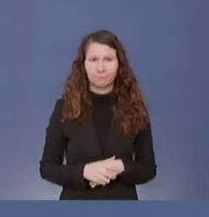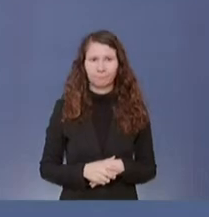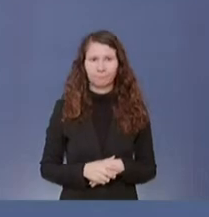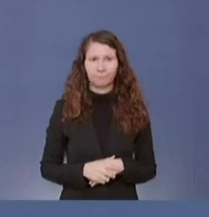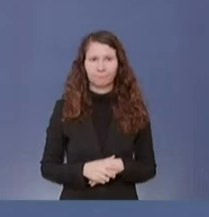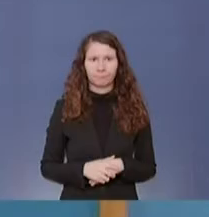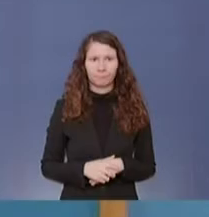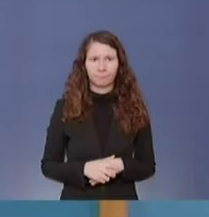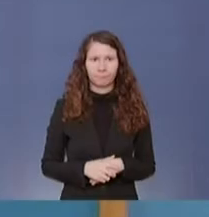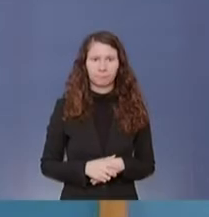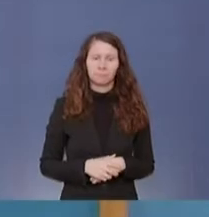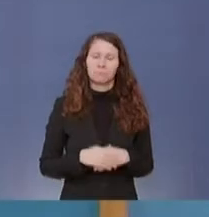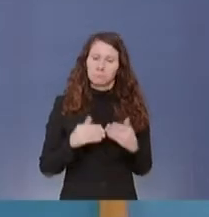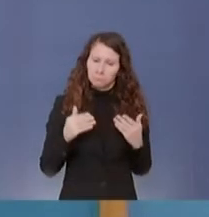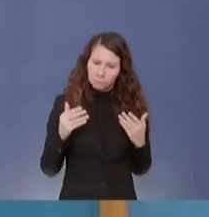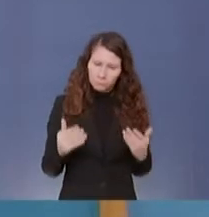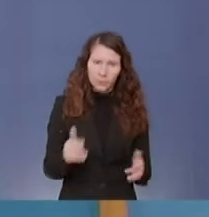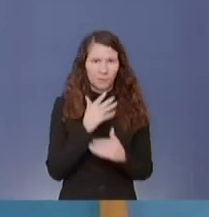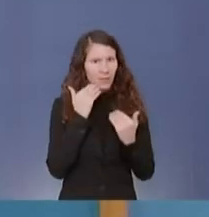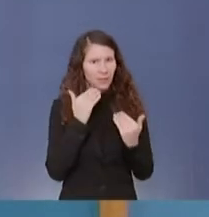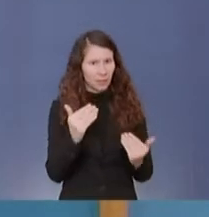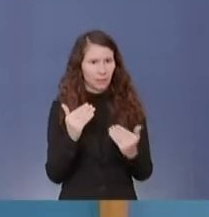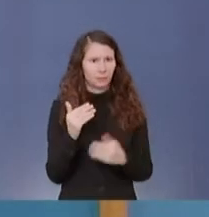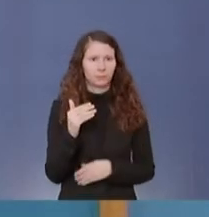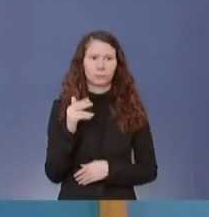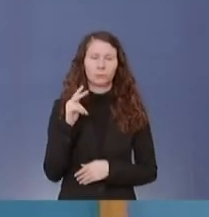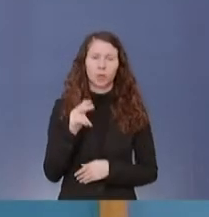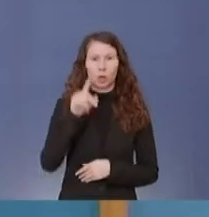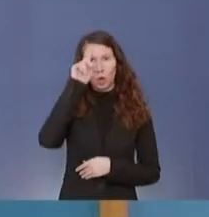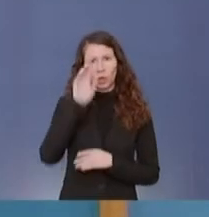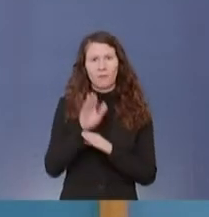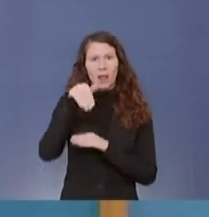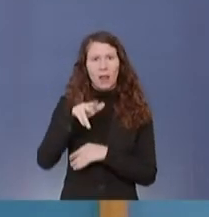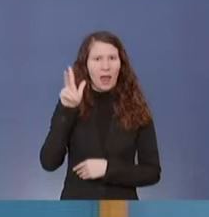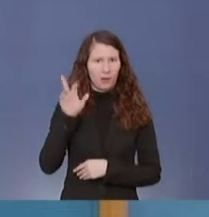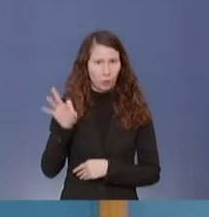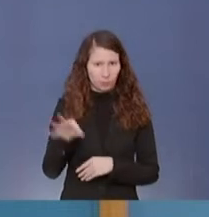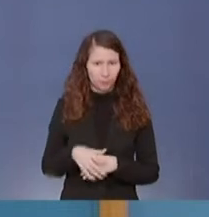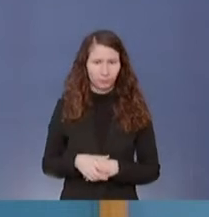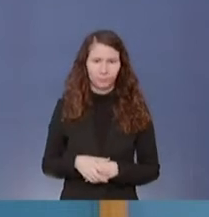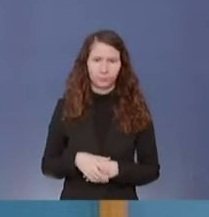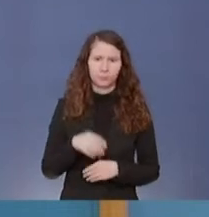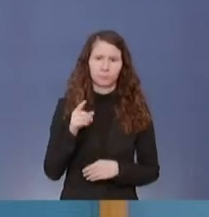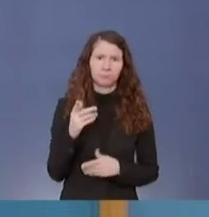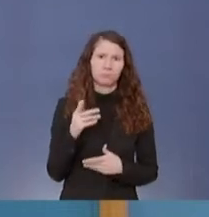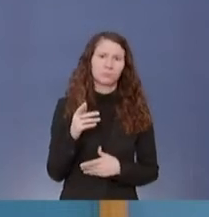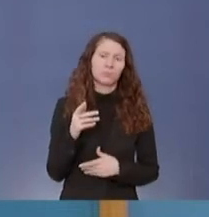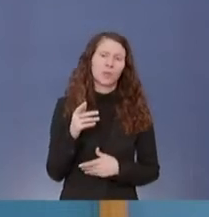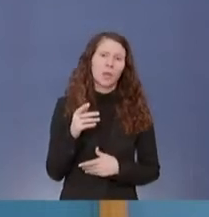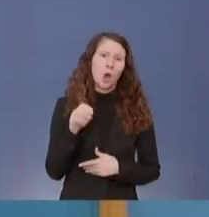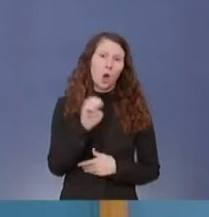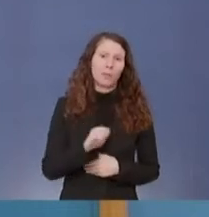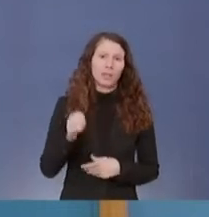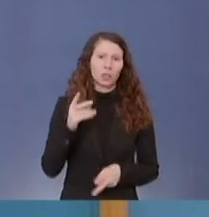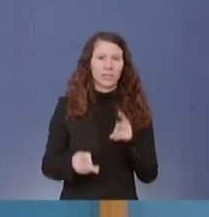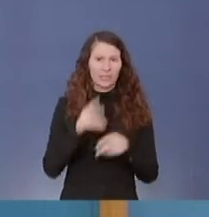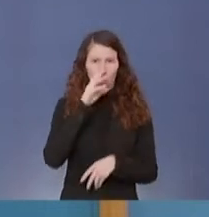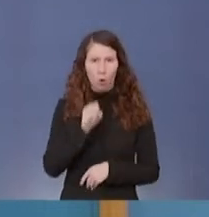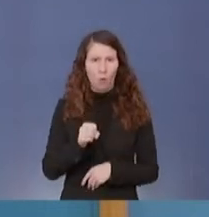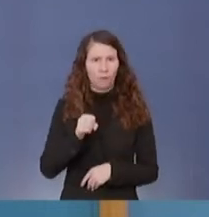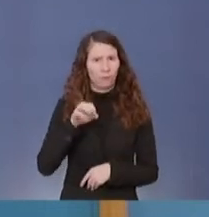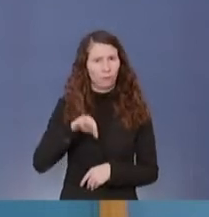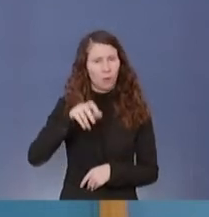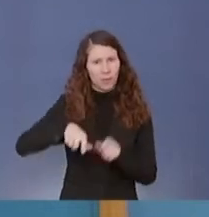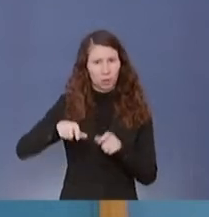Vielen Dank. Dann habe ich eine Frage von Herrn Fürstener von der Deutschen Welle. Nach Informationen der Süddeutschen Zeitung hat der Europäische Gerichtshof für Menschenrechte eine Beschwerde der